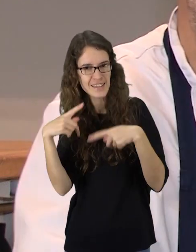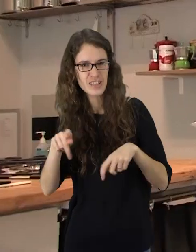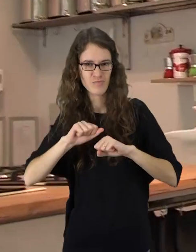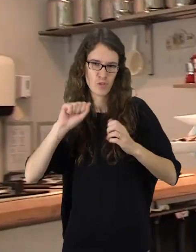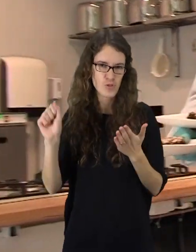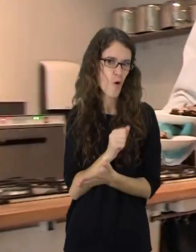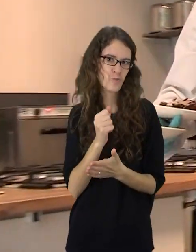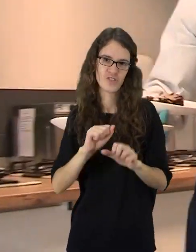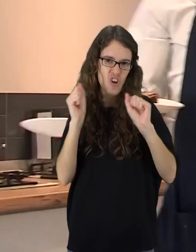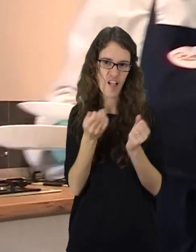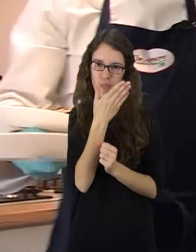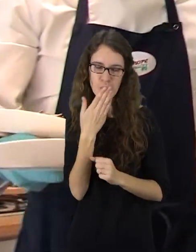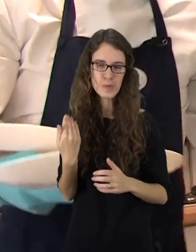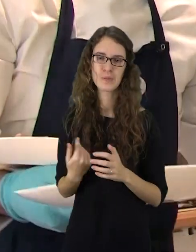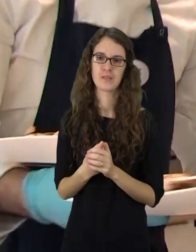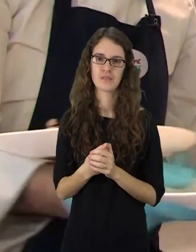praktiškai.